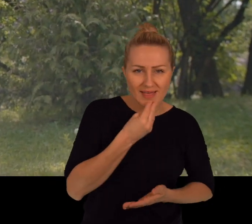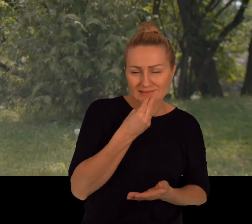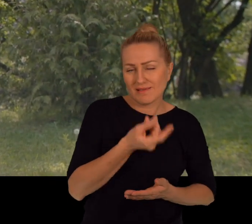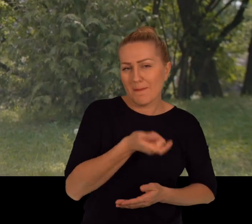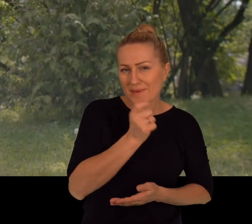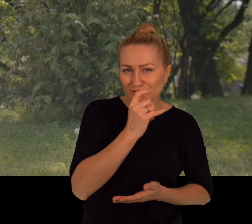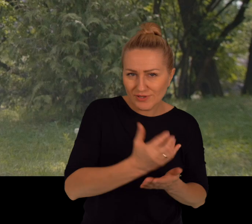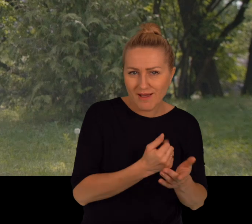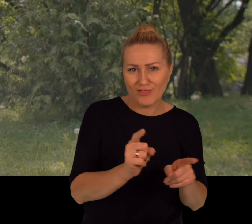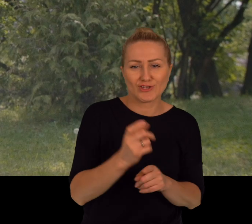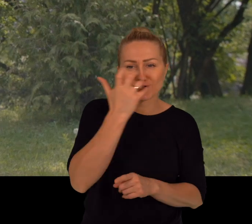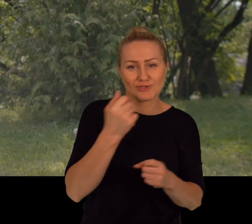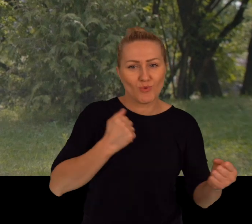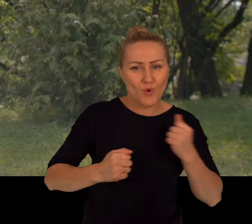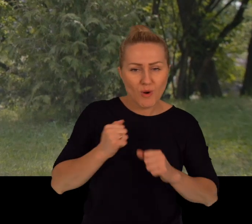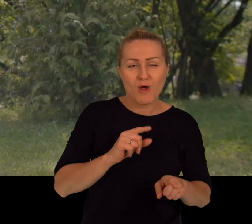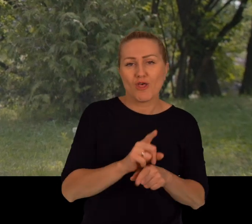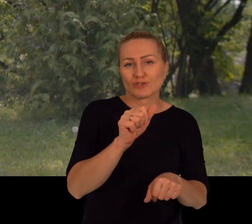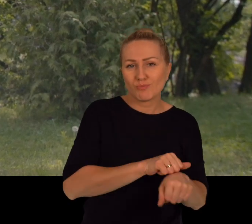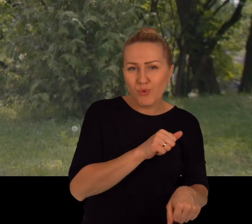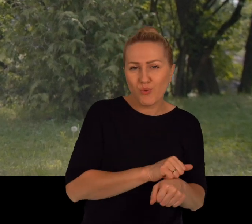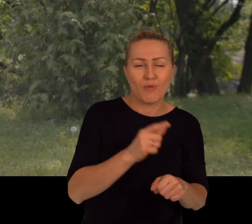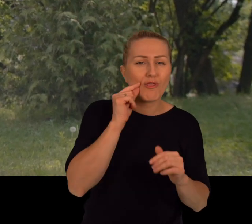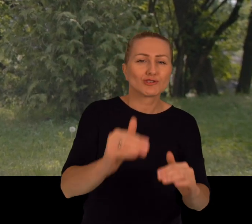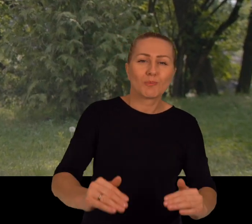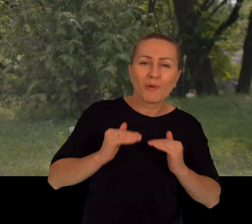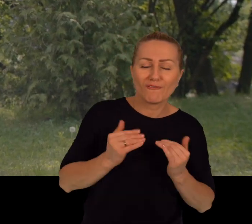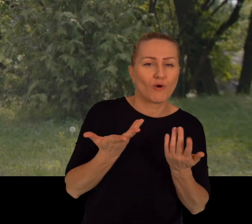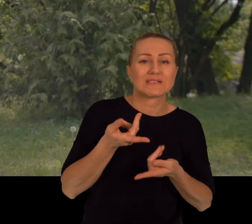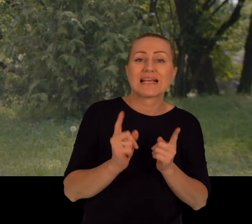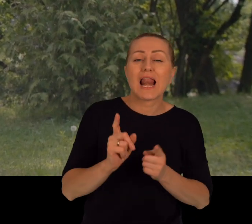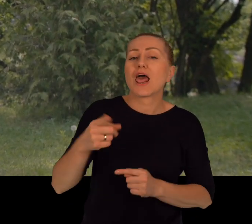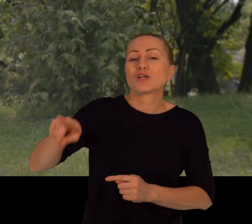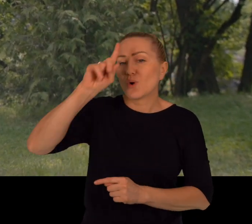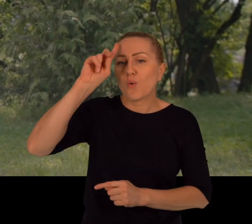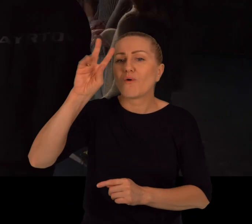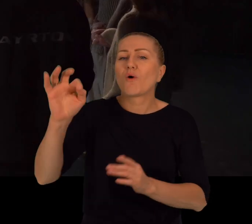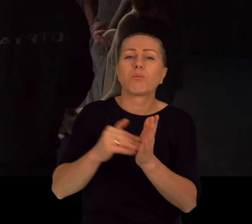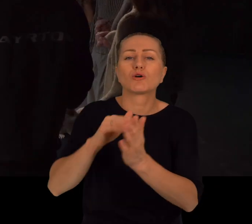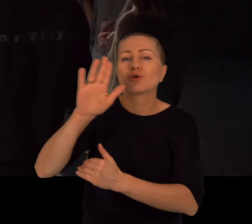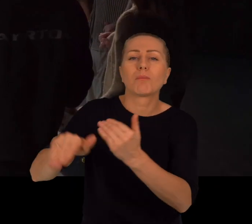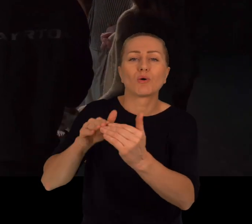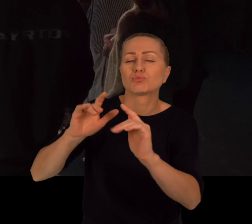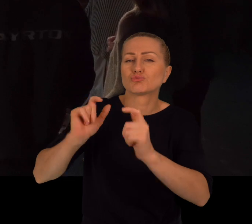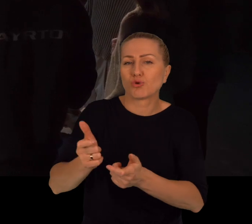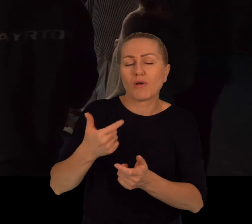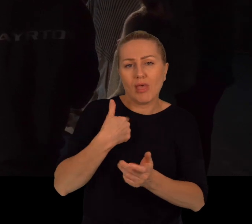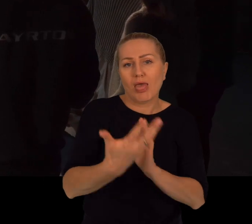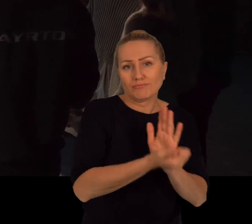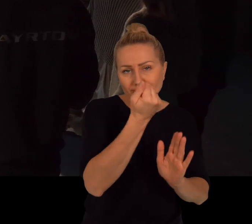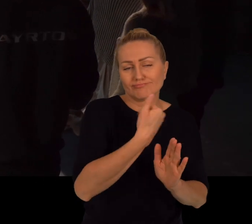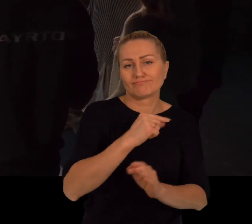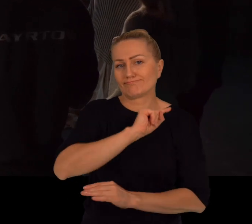jedzenie, picie, ciepłe ubrania, buty, śpiwory, w zależności od tego, czego ludzie potrzebują. I